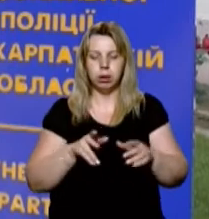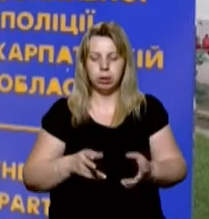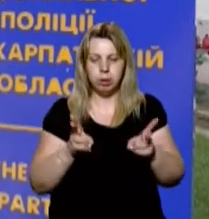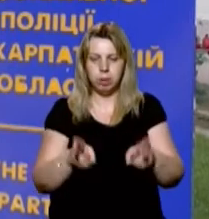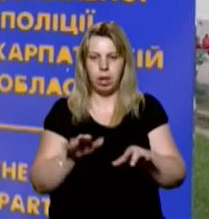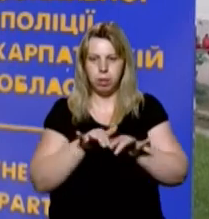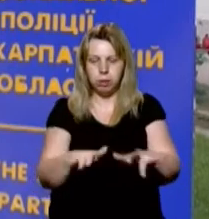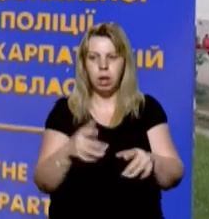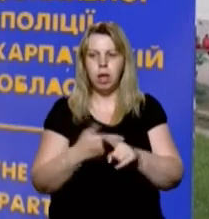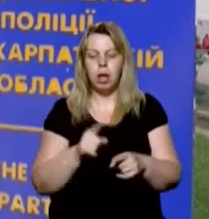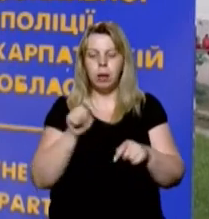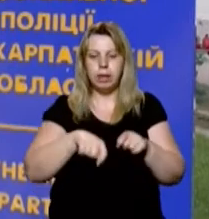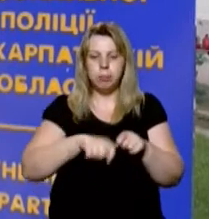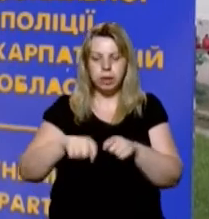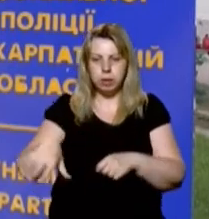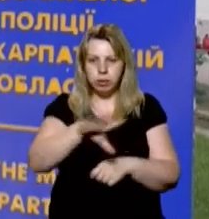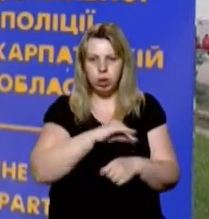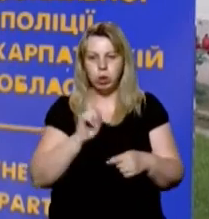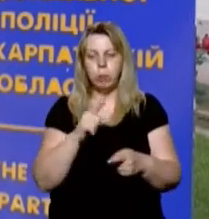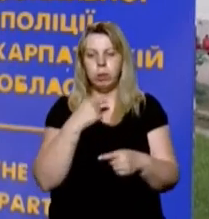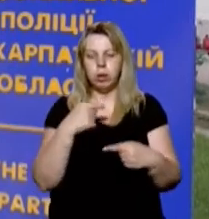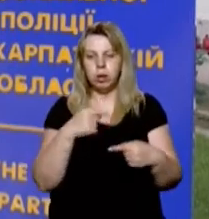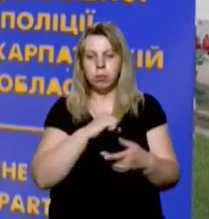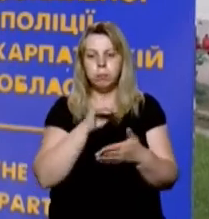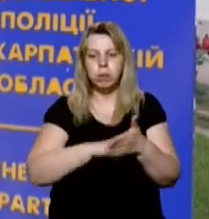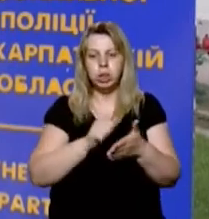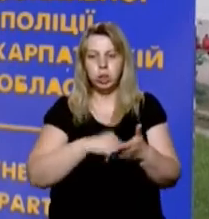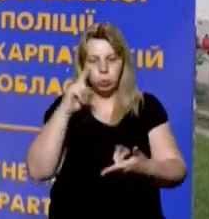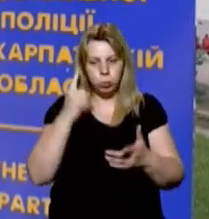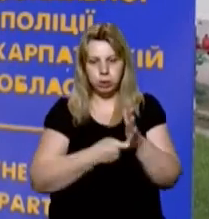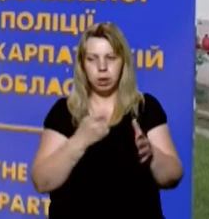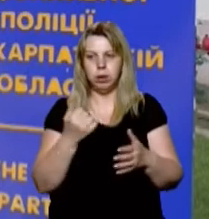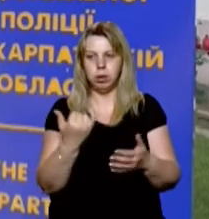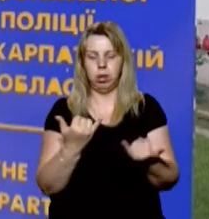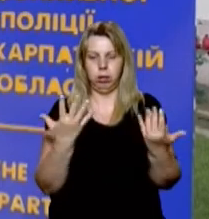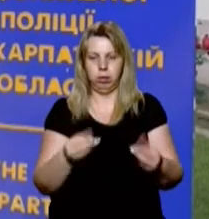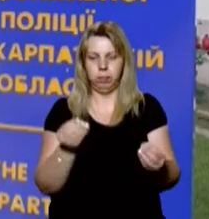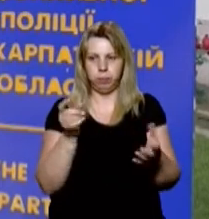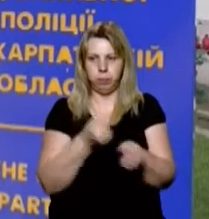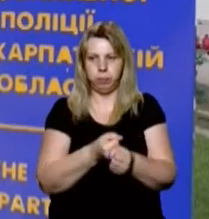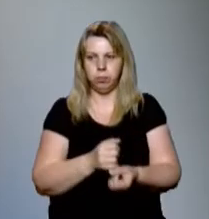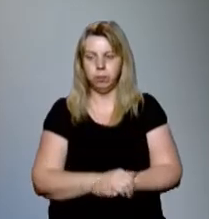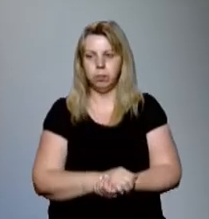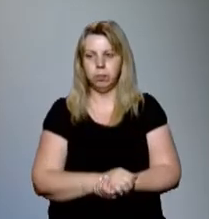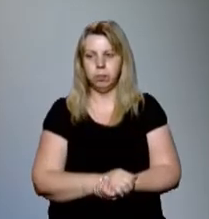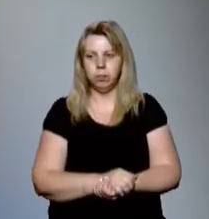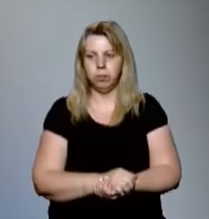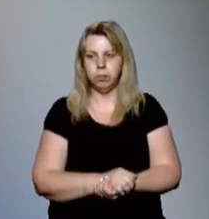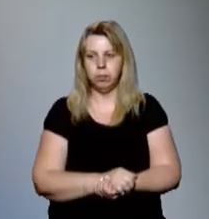Призначено необхідні експертизи для того, щоб встановити причини та обставини даної дорожньо-транспортної пригоди.